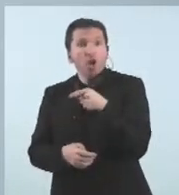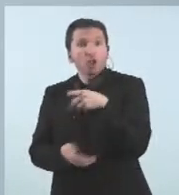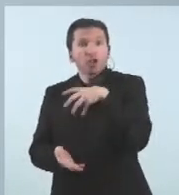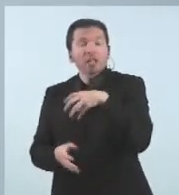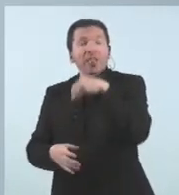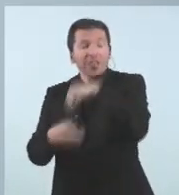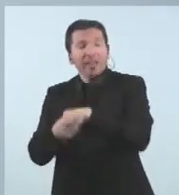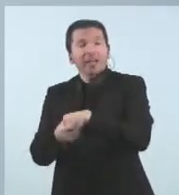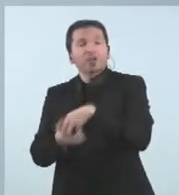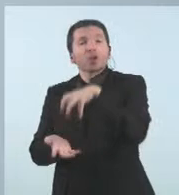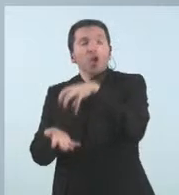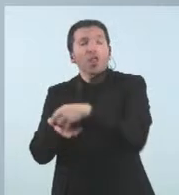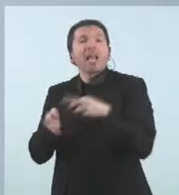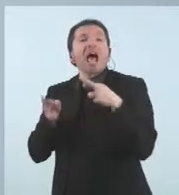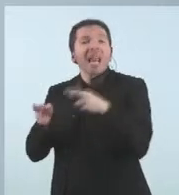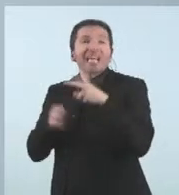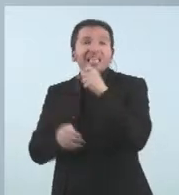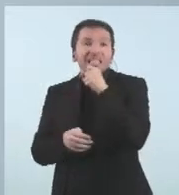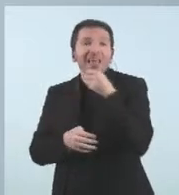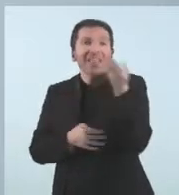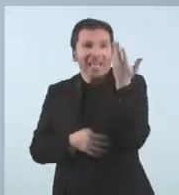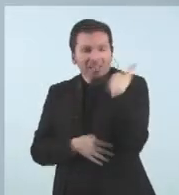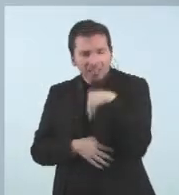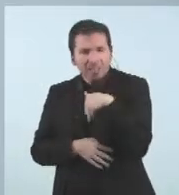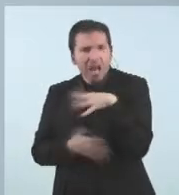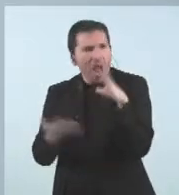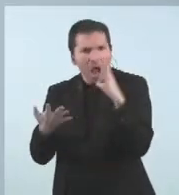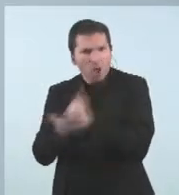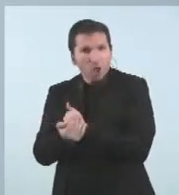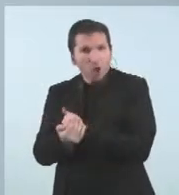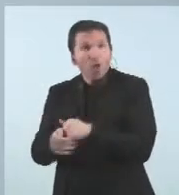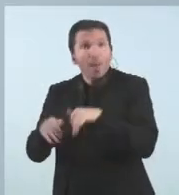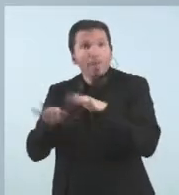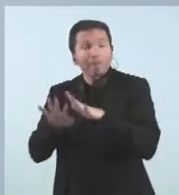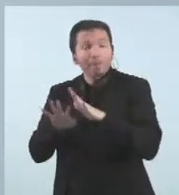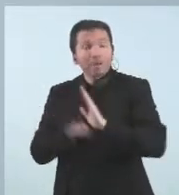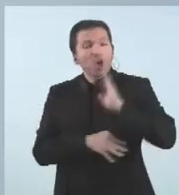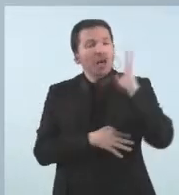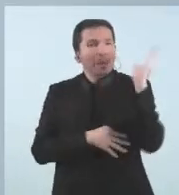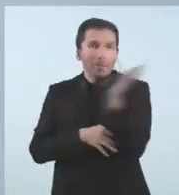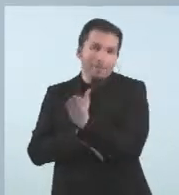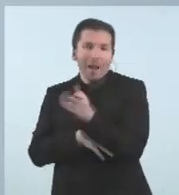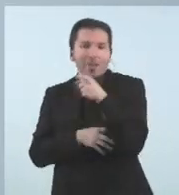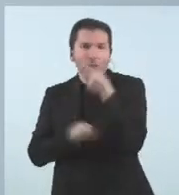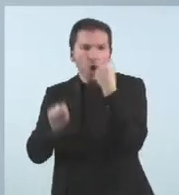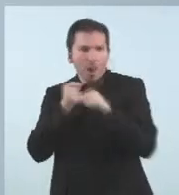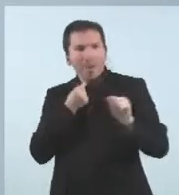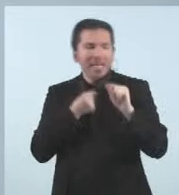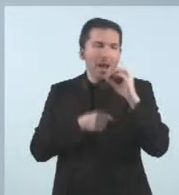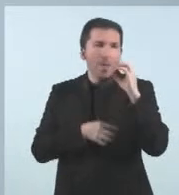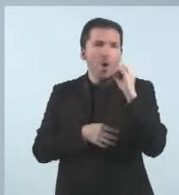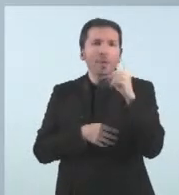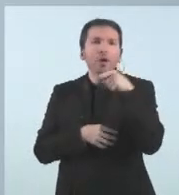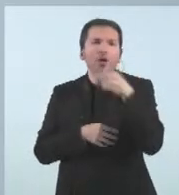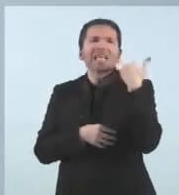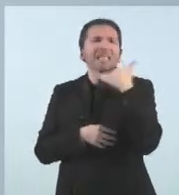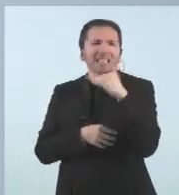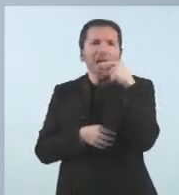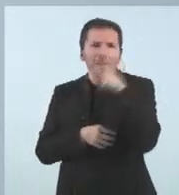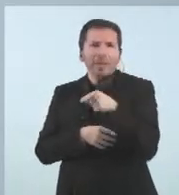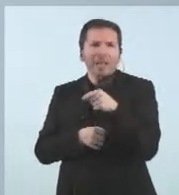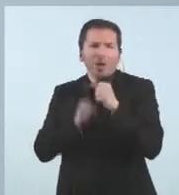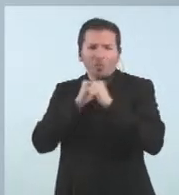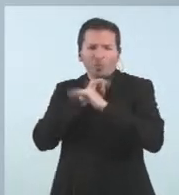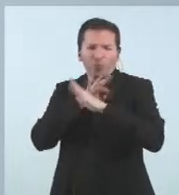sociosanitaris ja des de fa temps, doncs aleshores veiem que l'impacte dintre dels centres sociosanitaris en la varià no micro, que com saben és molt infectiva i corre molt de